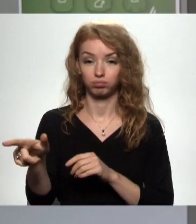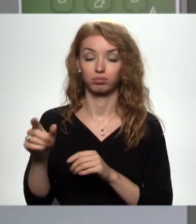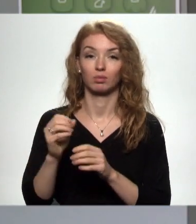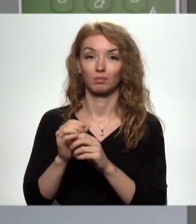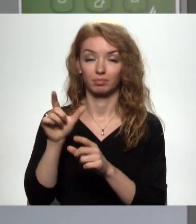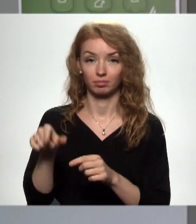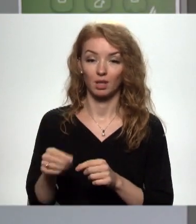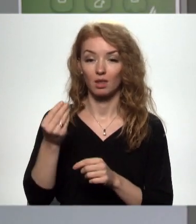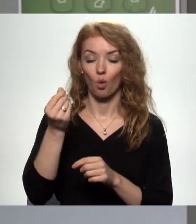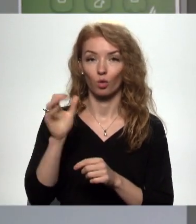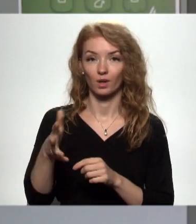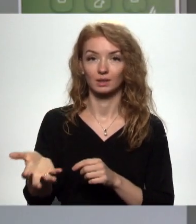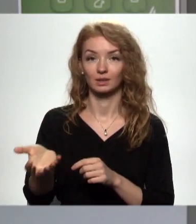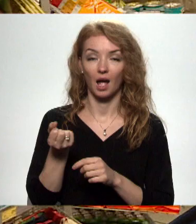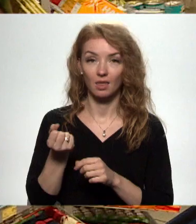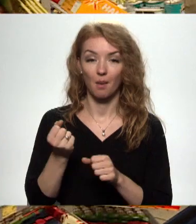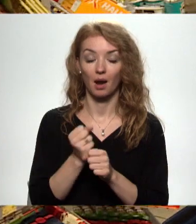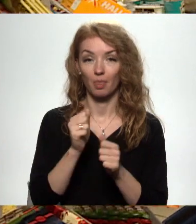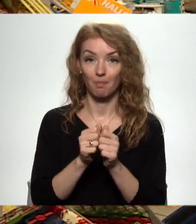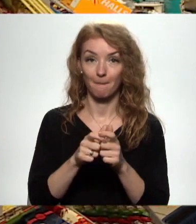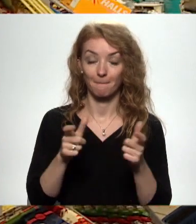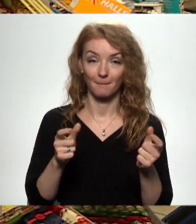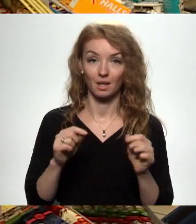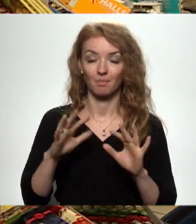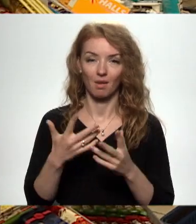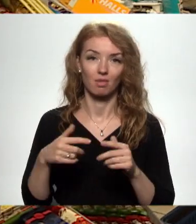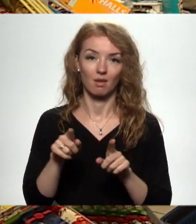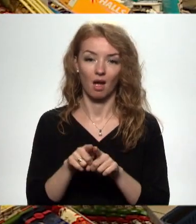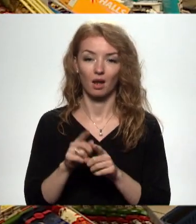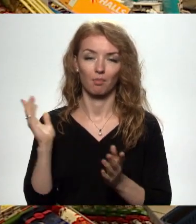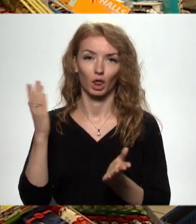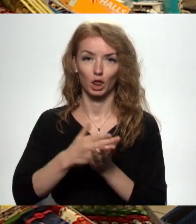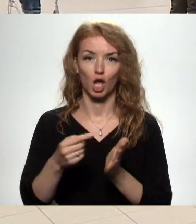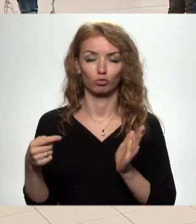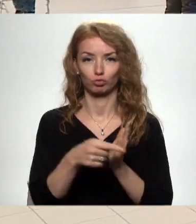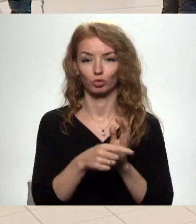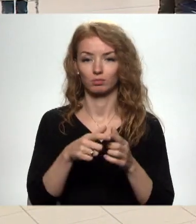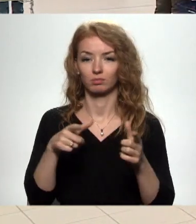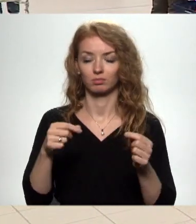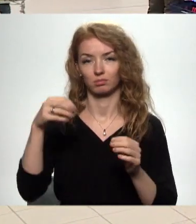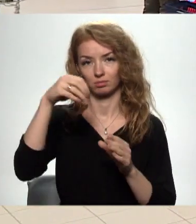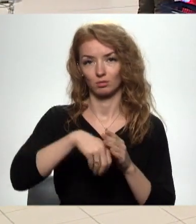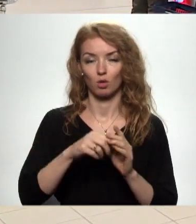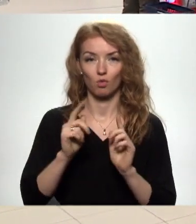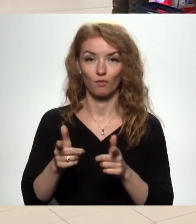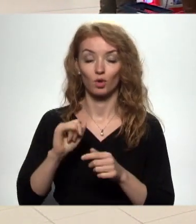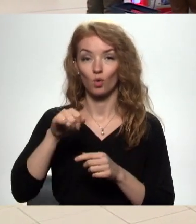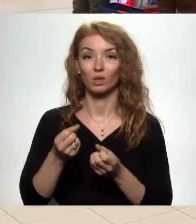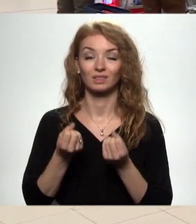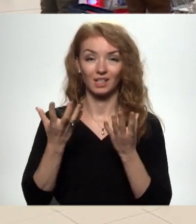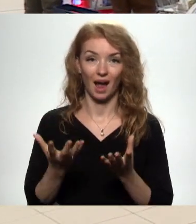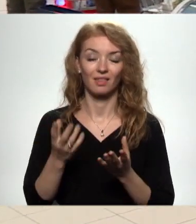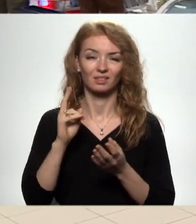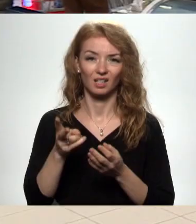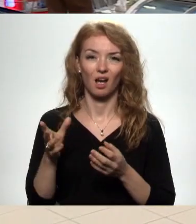iepakojumu, naudu varēs saņemt ne tikai drukātu kuponu veidā, bet gan pataisno ieskaitītu lojaltātes kartē. Jo skaidrs, ka